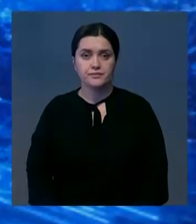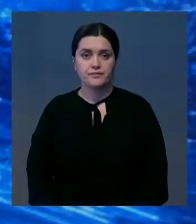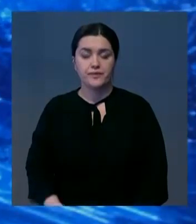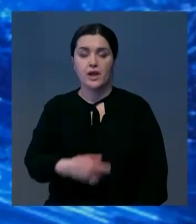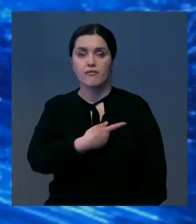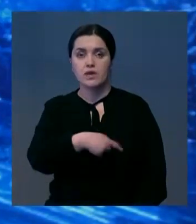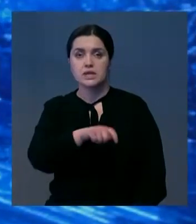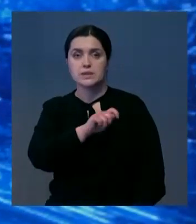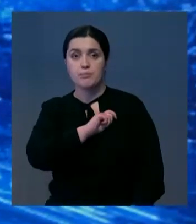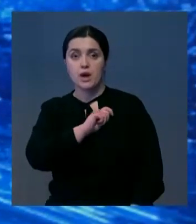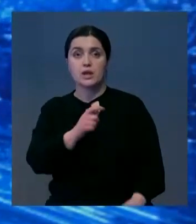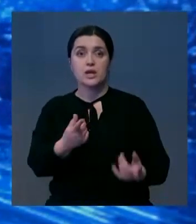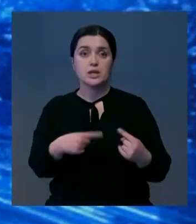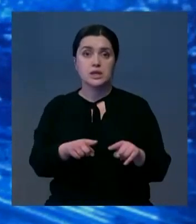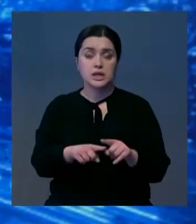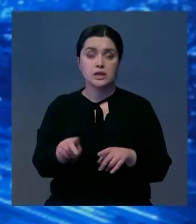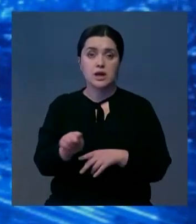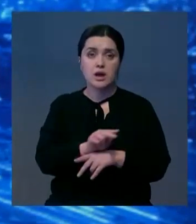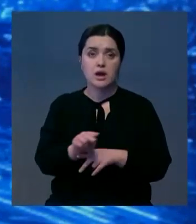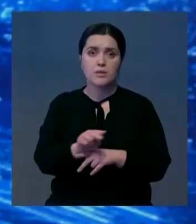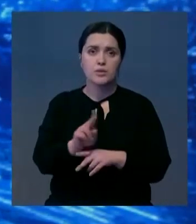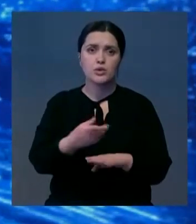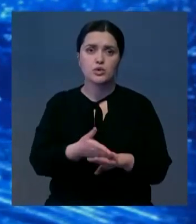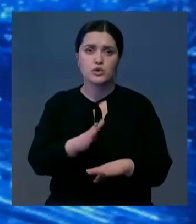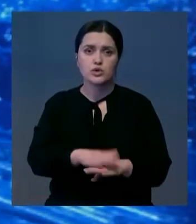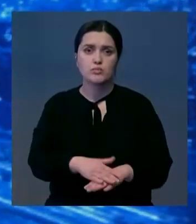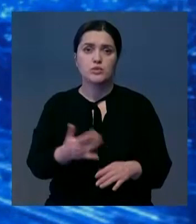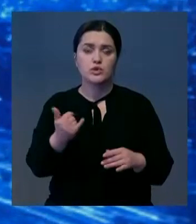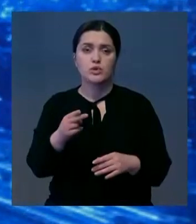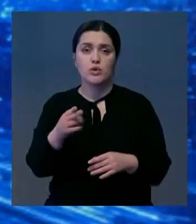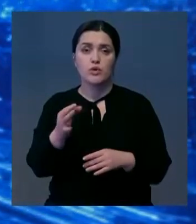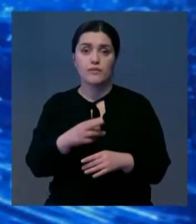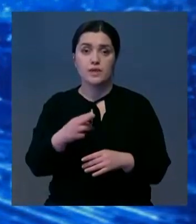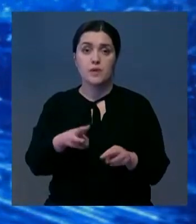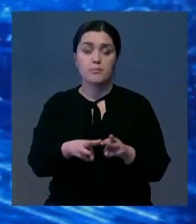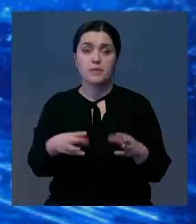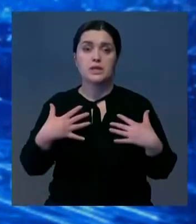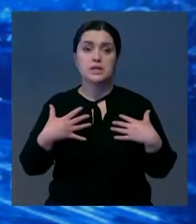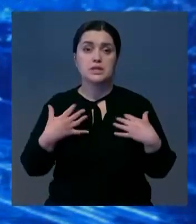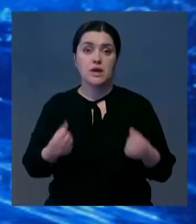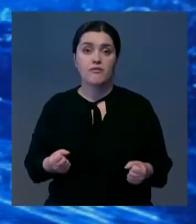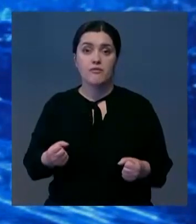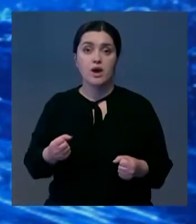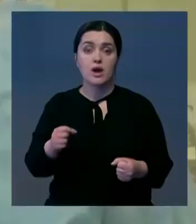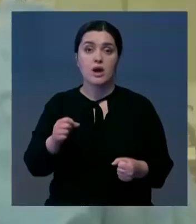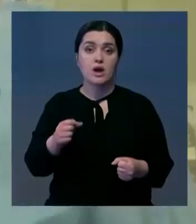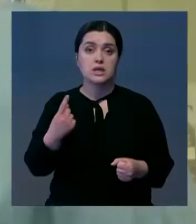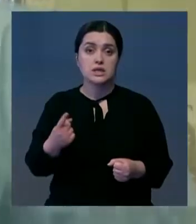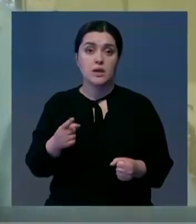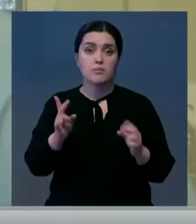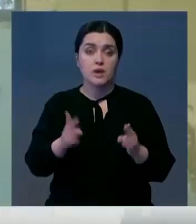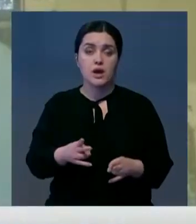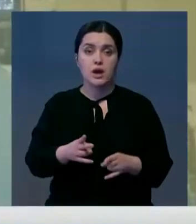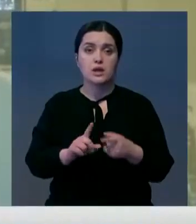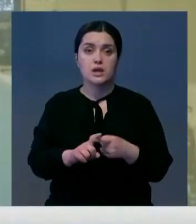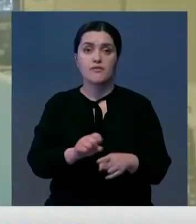В Испании отделения интенсивной терапии заполнены тяжелыми пациентами с ковид, сообщает Минздрав. И напомню, эта страна одна из наиболее